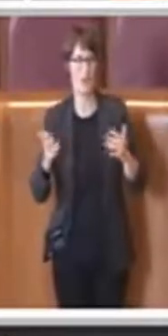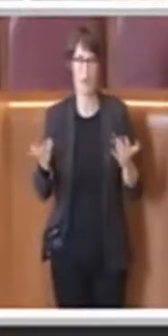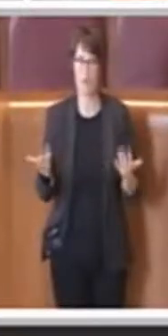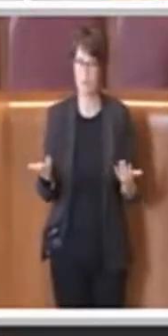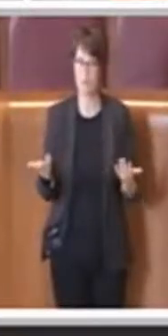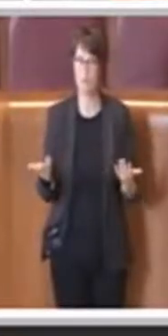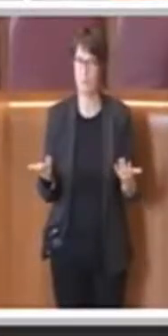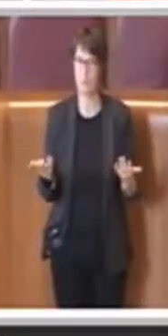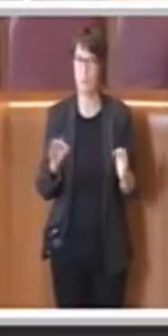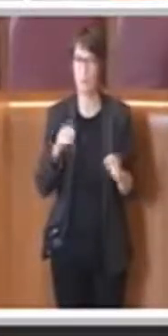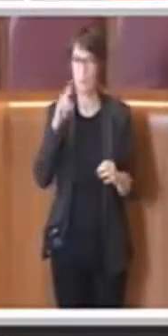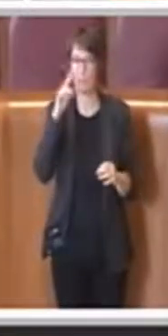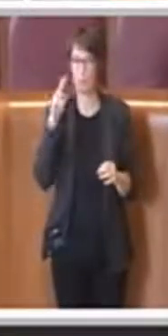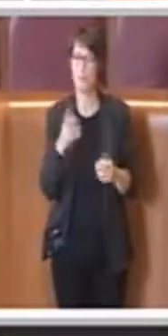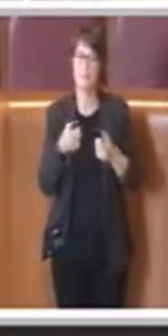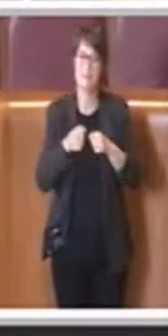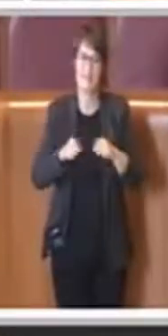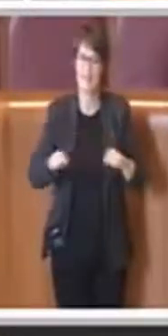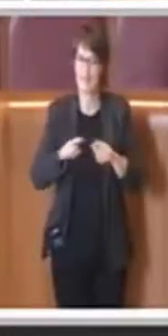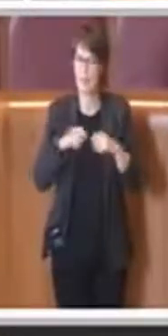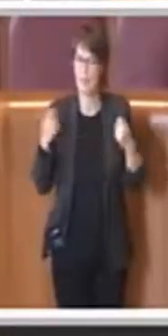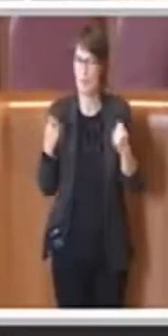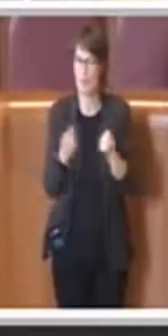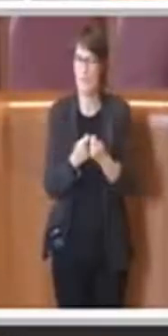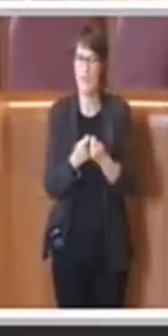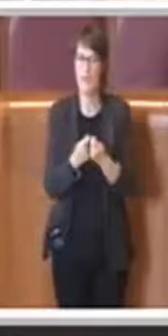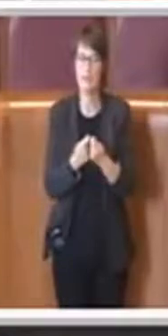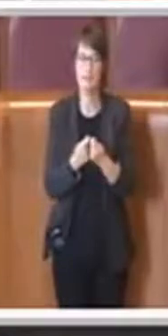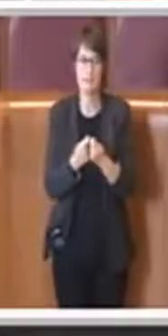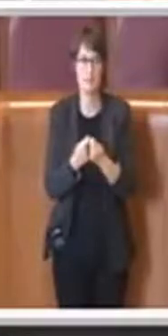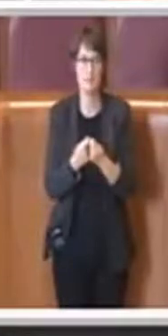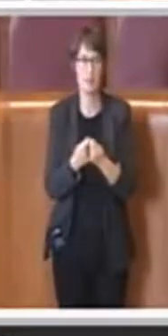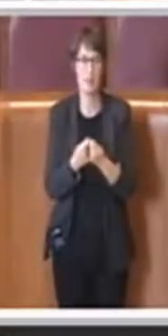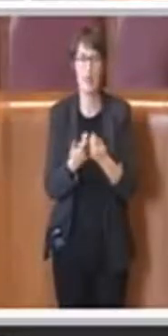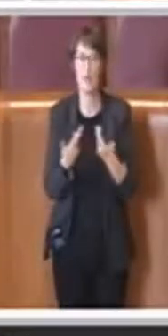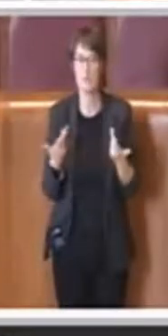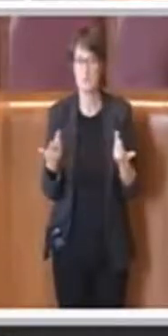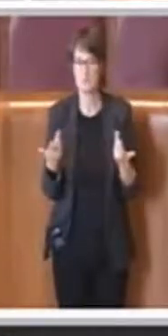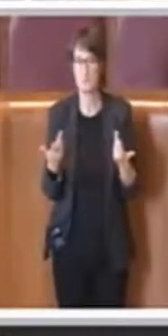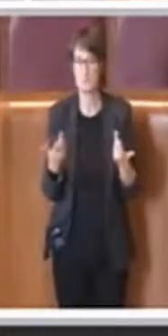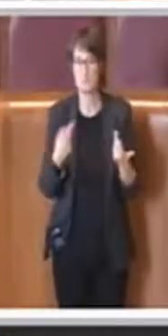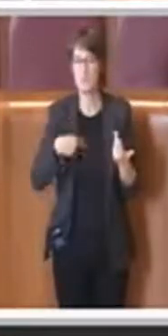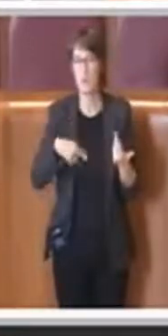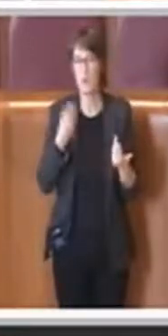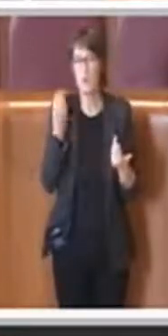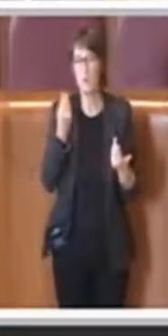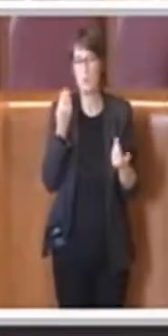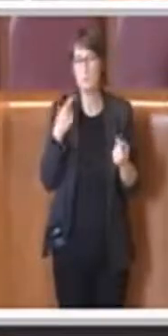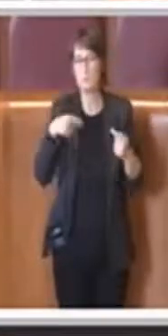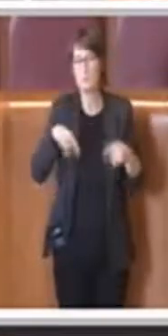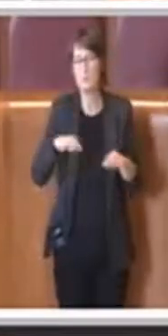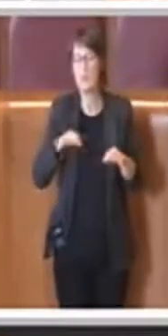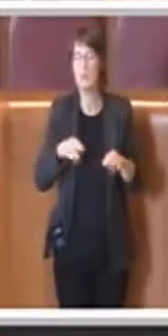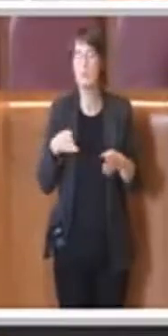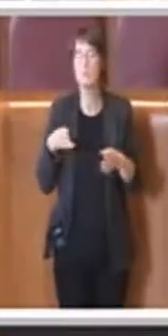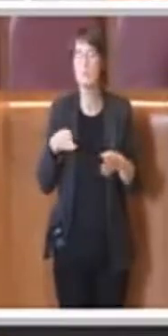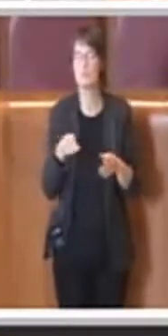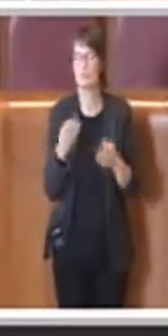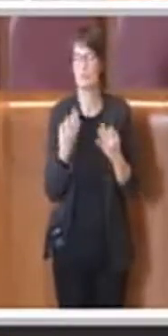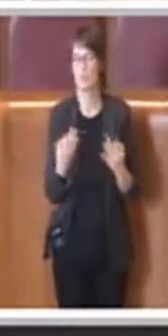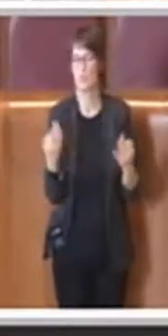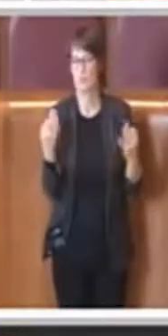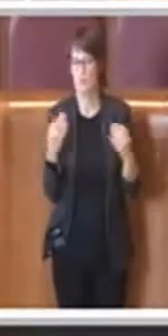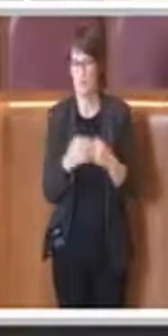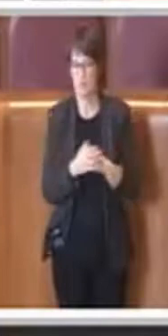democratico e da questo punto di vista riteniamo che sicuramente questa sia la strada giusta e che